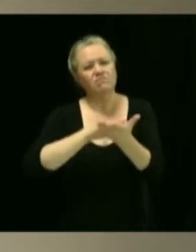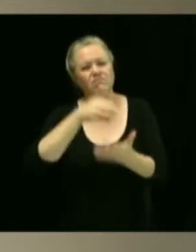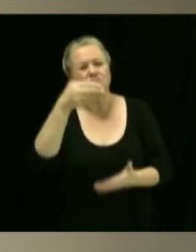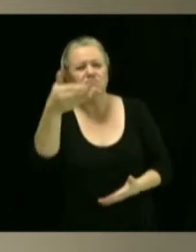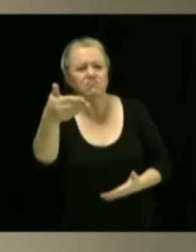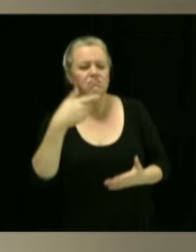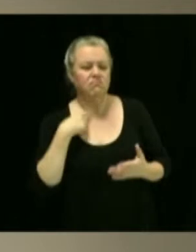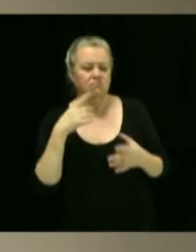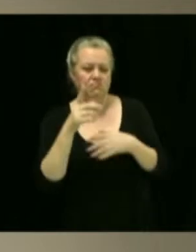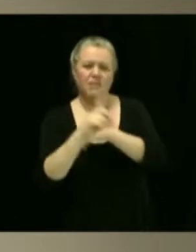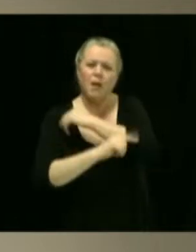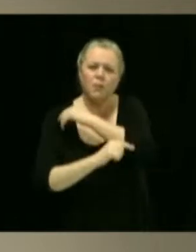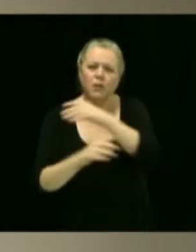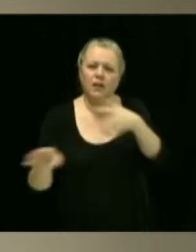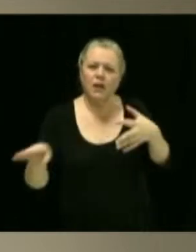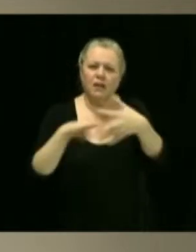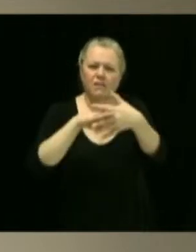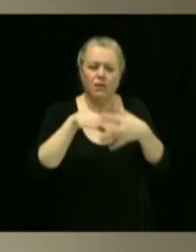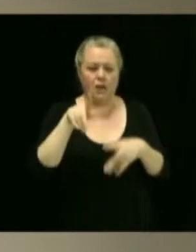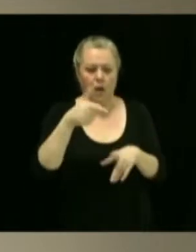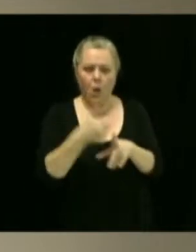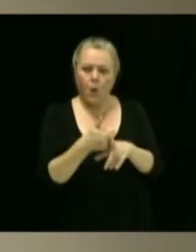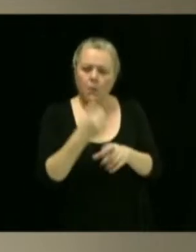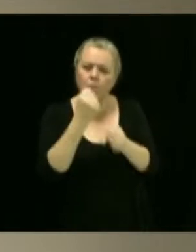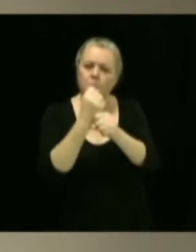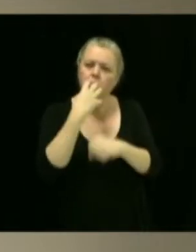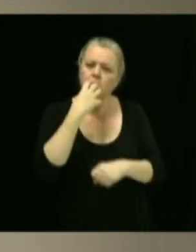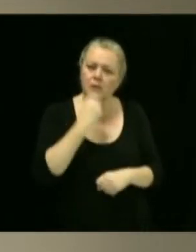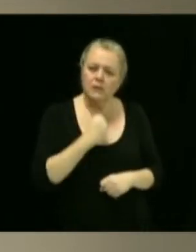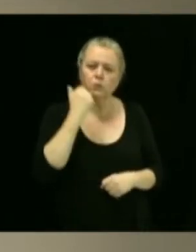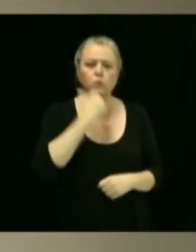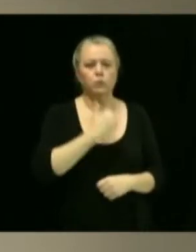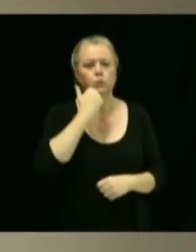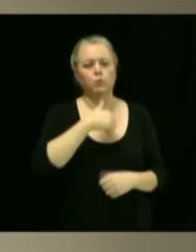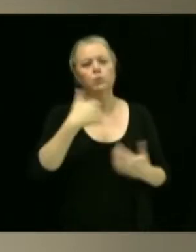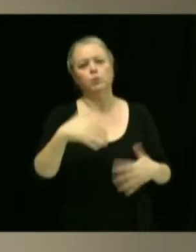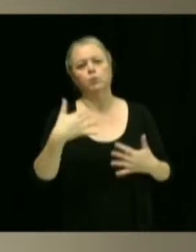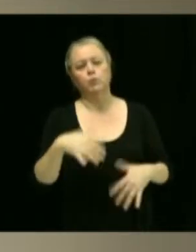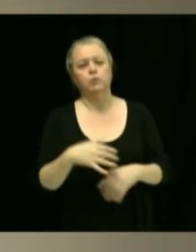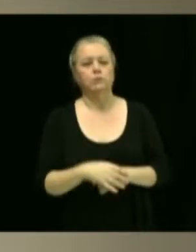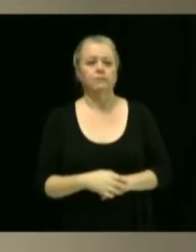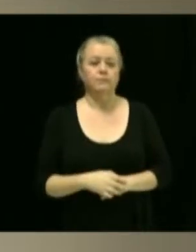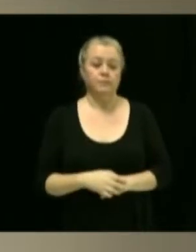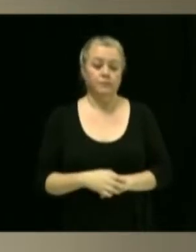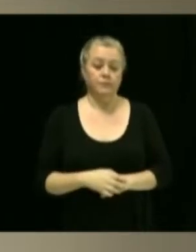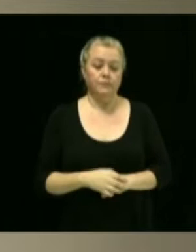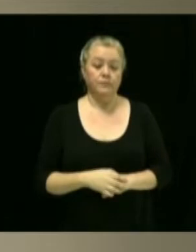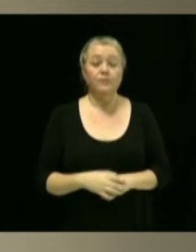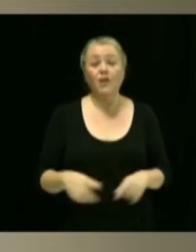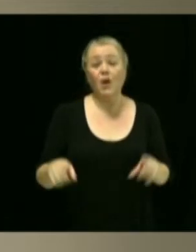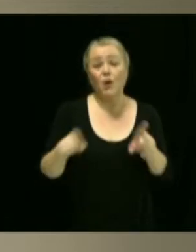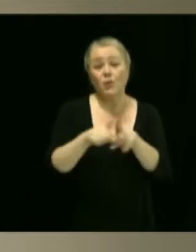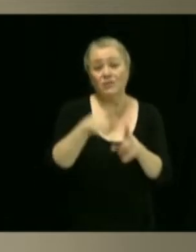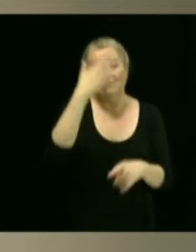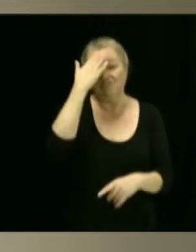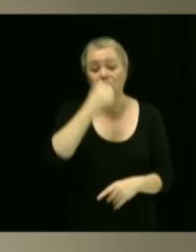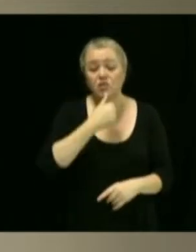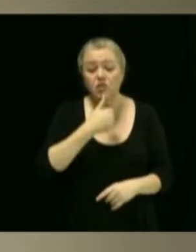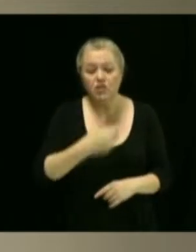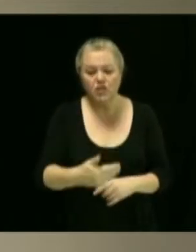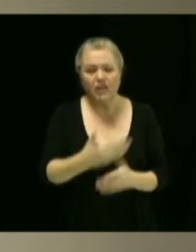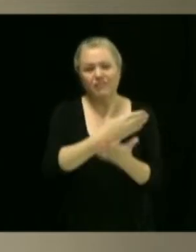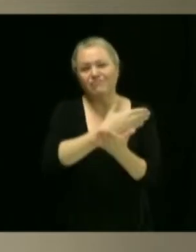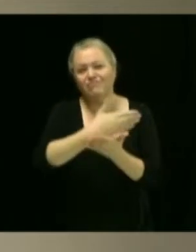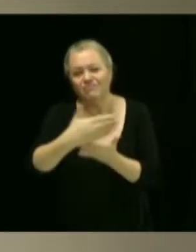qui accomplissent un travail si précieux au quotidien. On approche également de la période des Fêtes et vous le savez, on